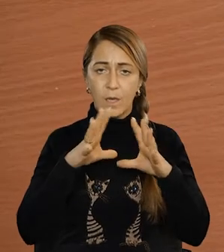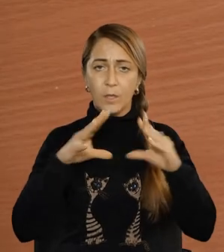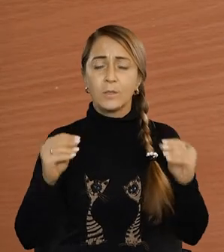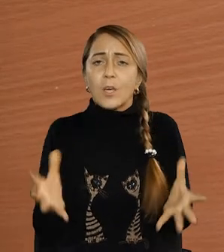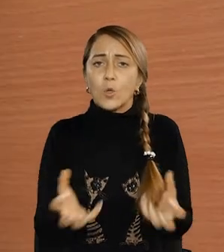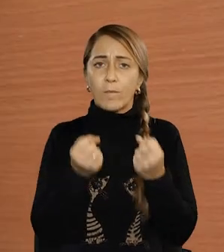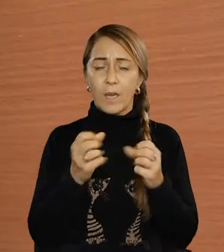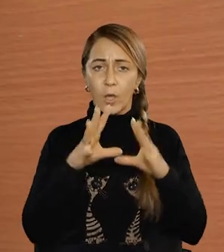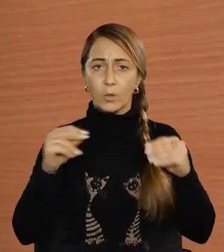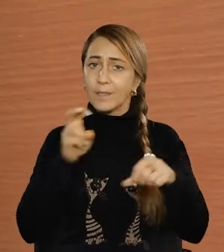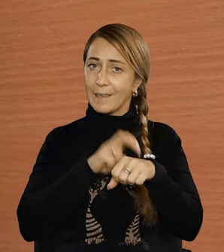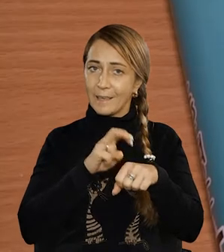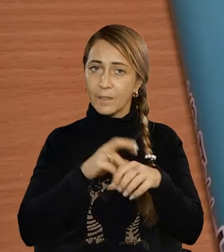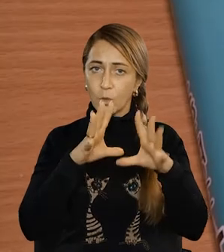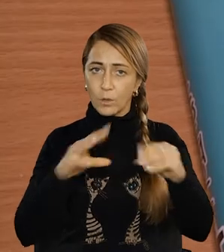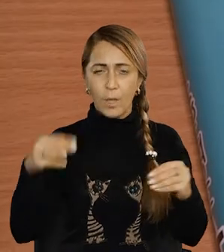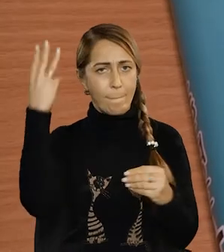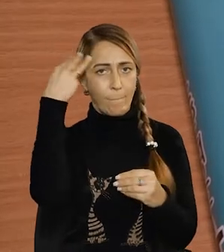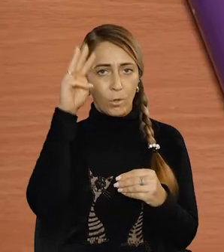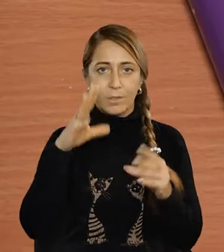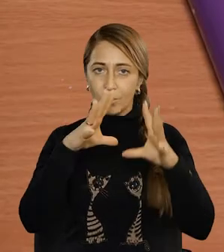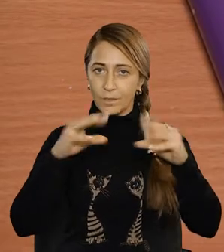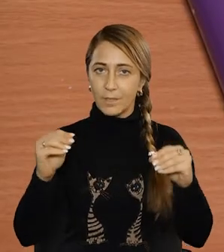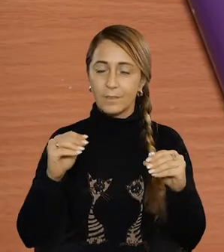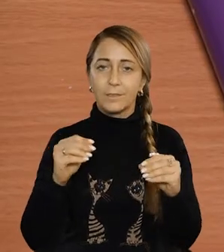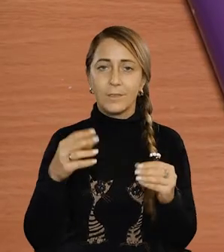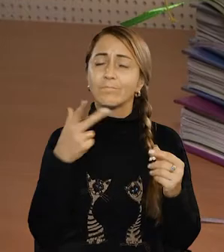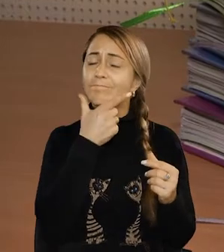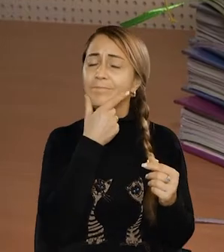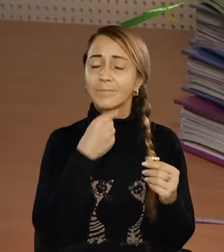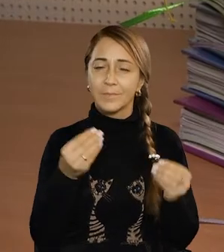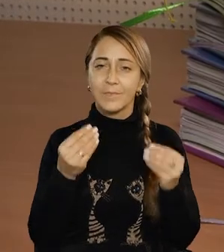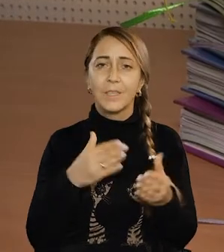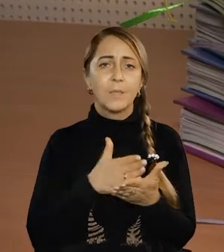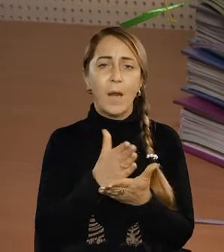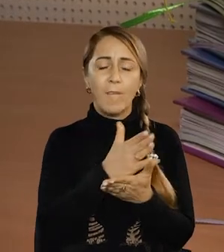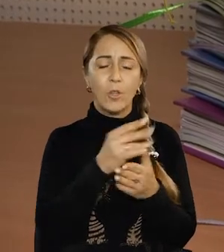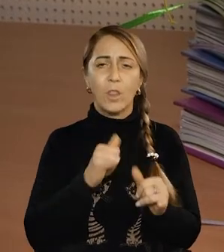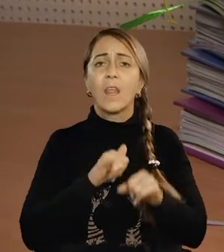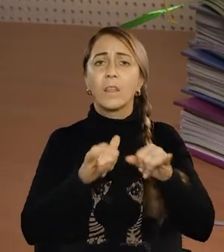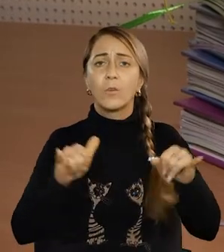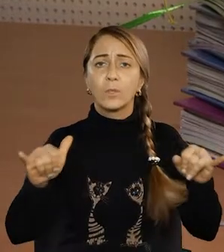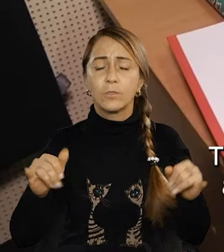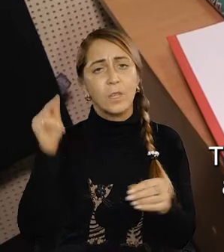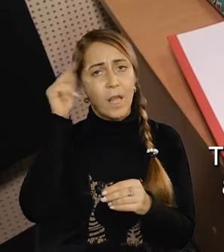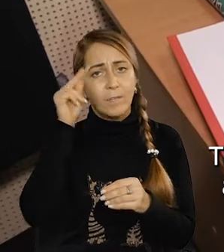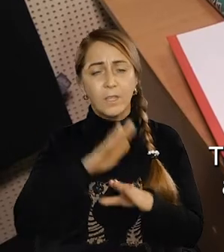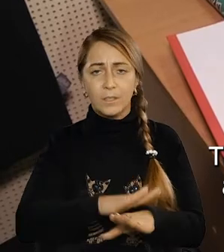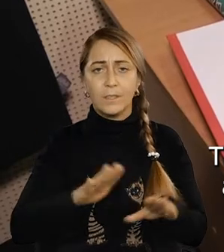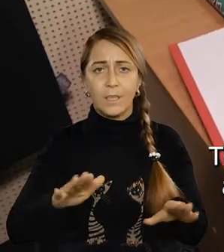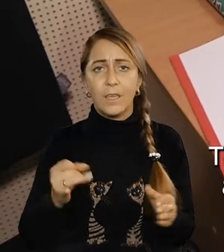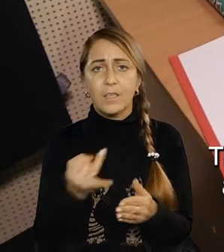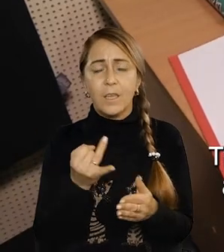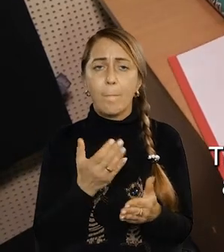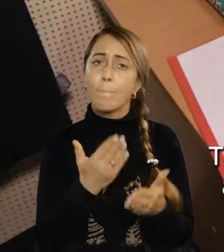«Круасан-рятувальник», «Круасан-лікар», «Круасан-модник», «Круасан-чепурун» спрямованих на навчання та розвиток дітей. Зазначені